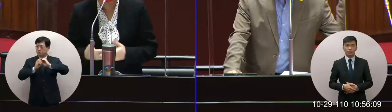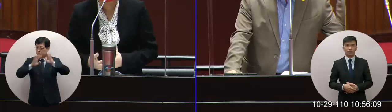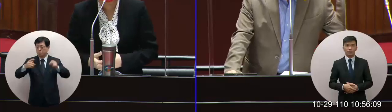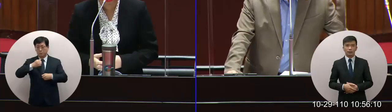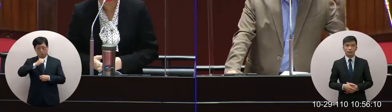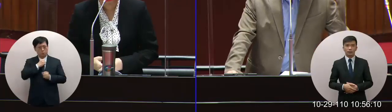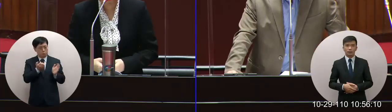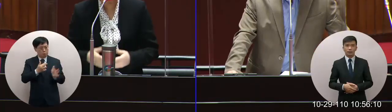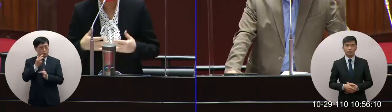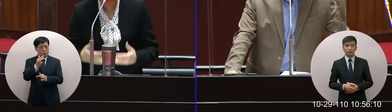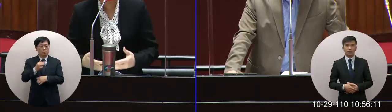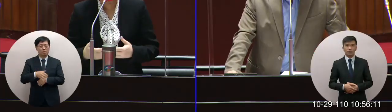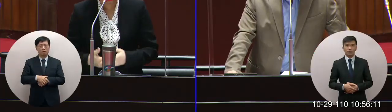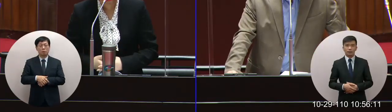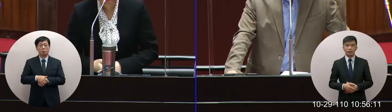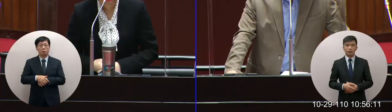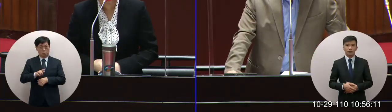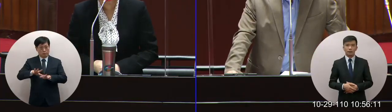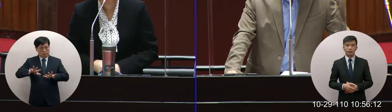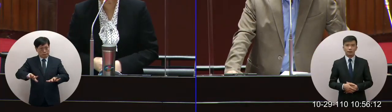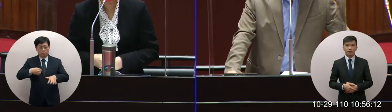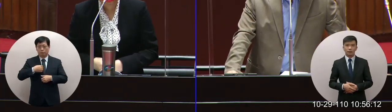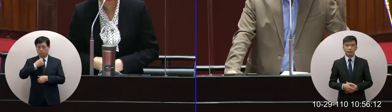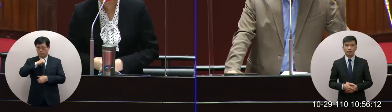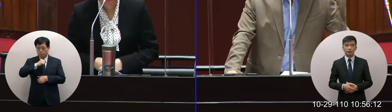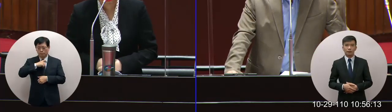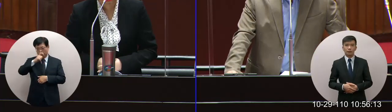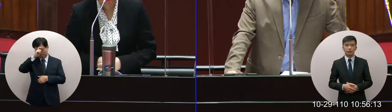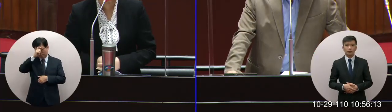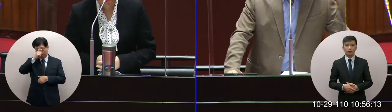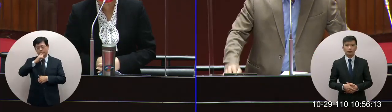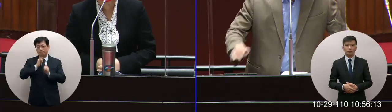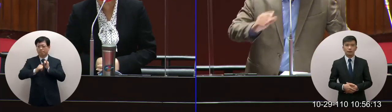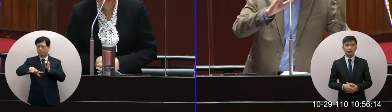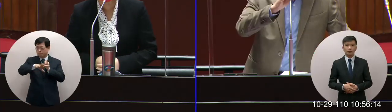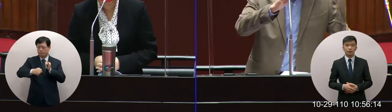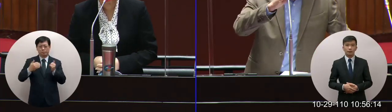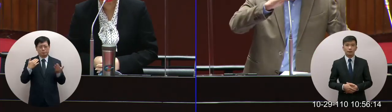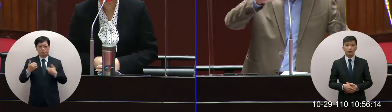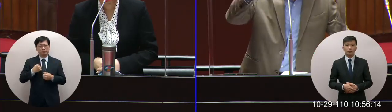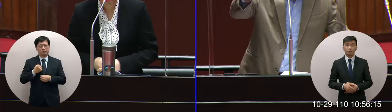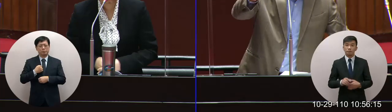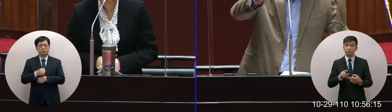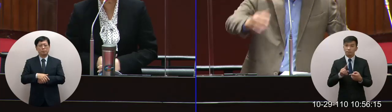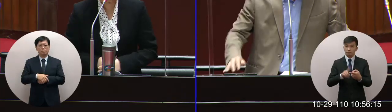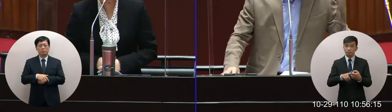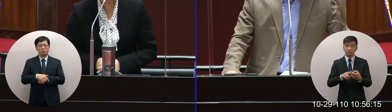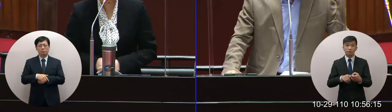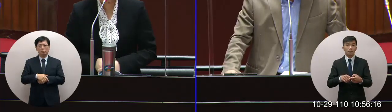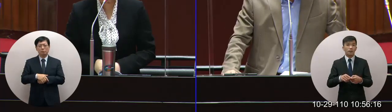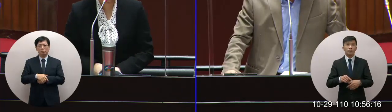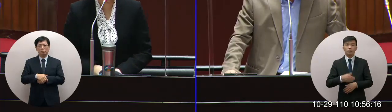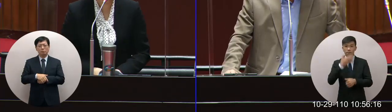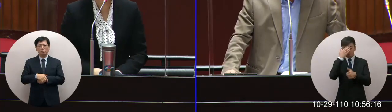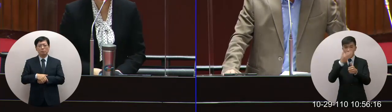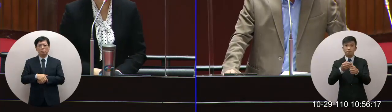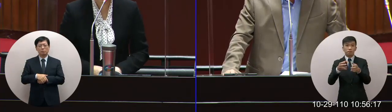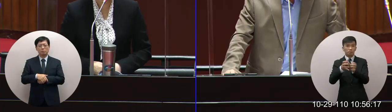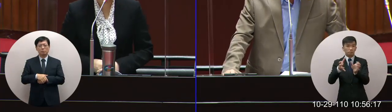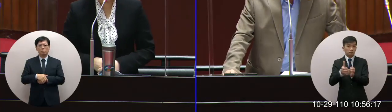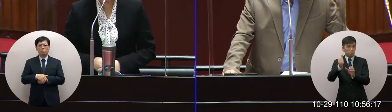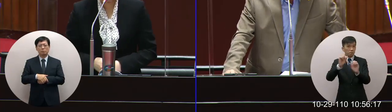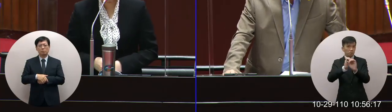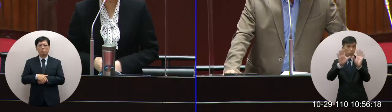台灣有準備好了那這個就是現在台灣希望國人同胞都可以所以部長你在這裡告訴大家這個